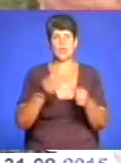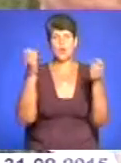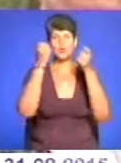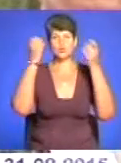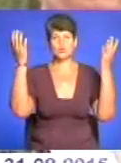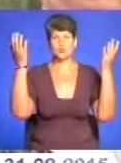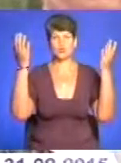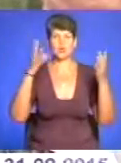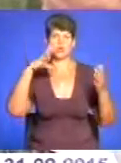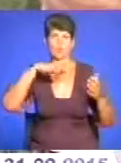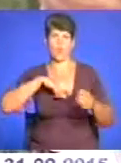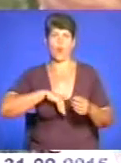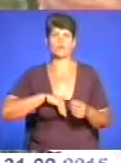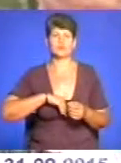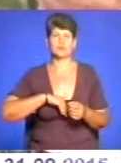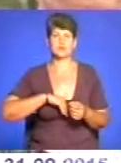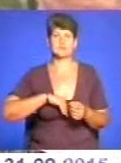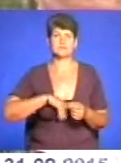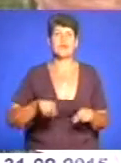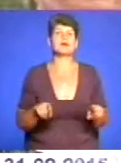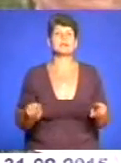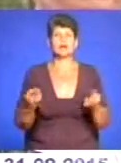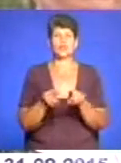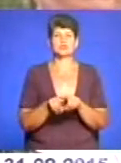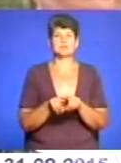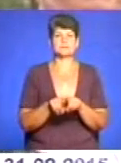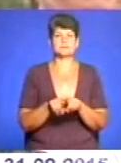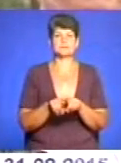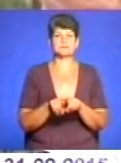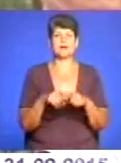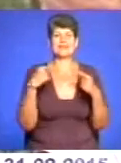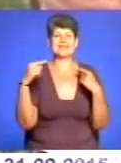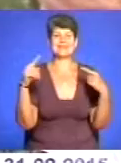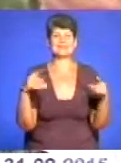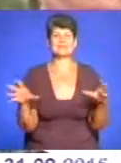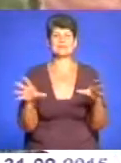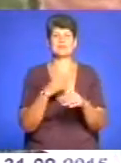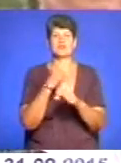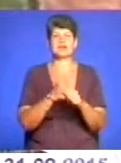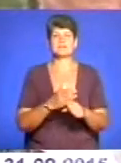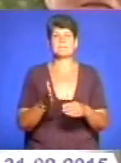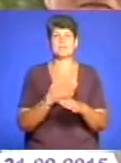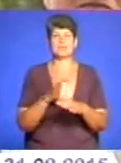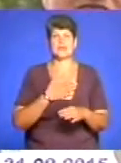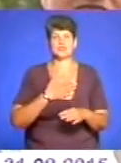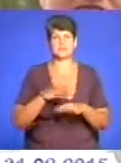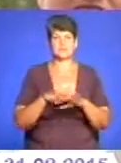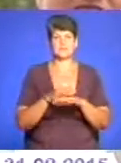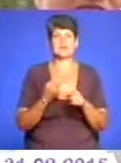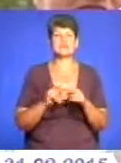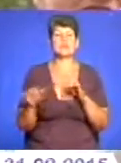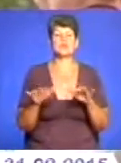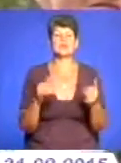культурної, духовної, а також інших співпраць між нашими народами. Це подія, яка